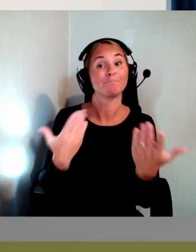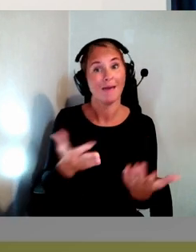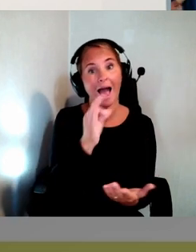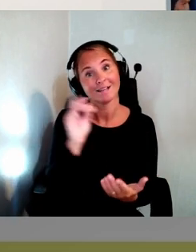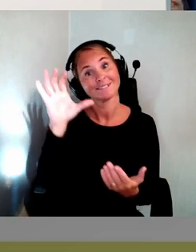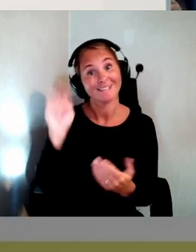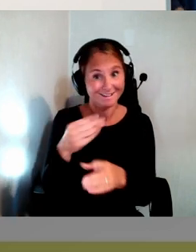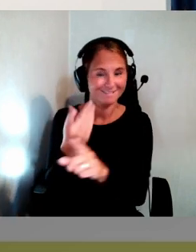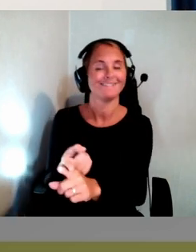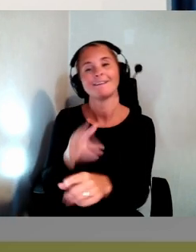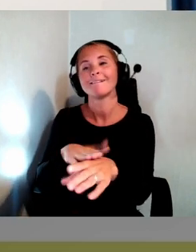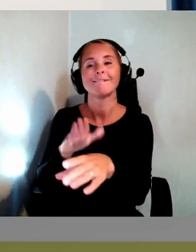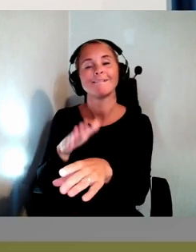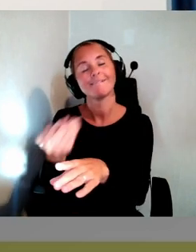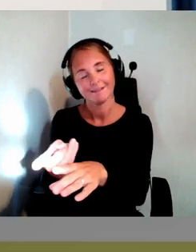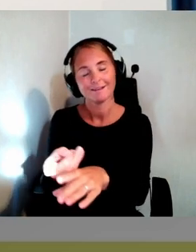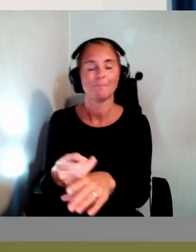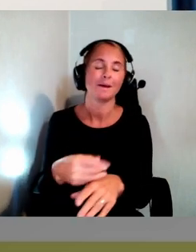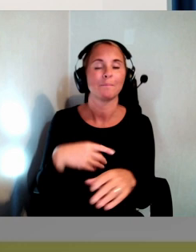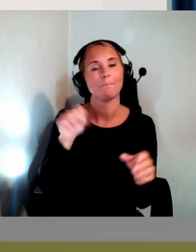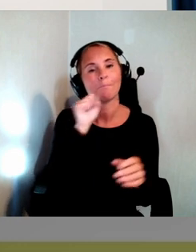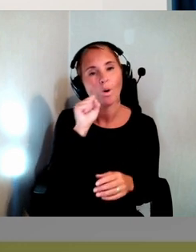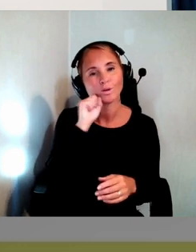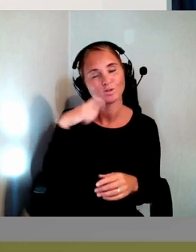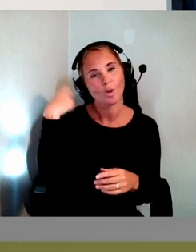Eventuellt kanske inte Hasse. Men Post- och telestyrelsen.